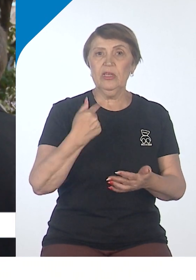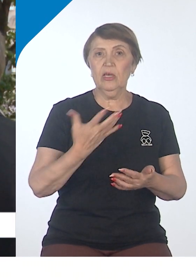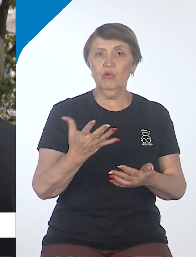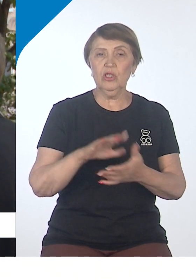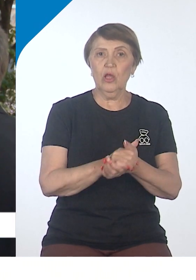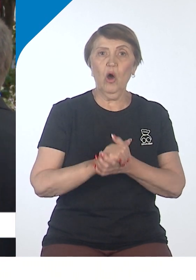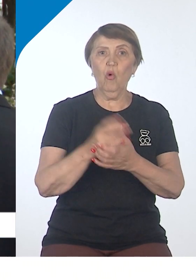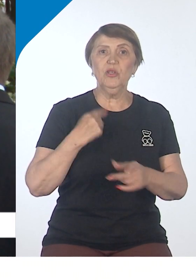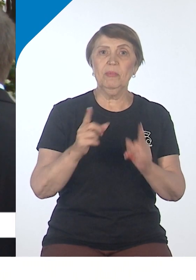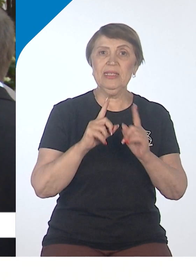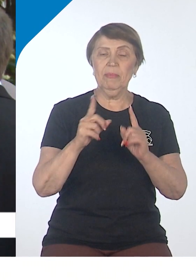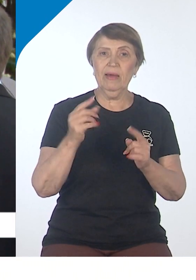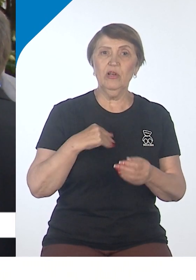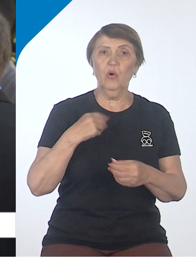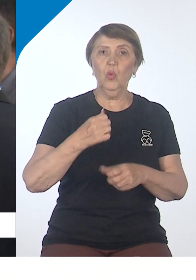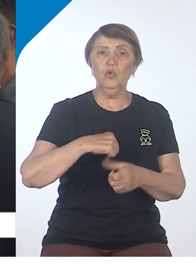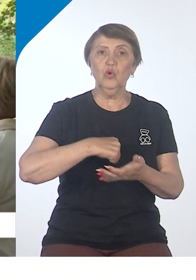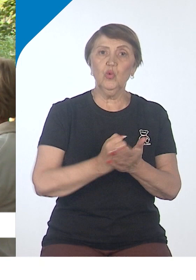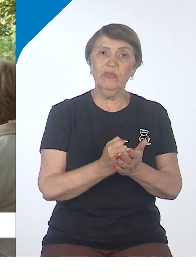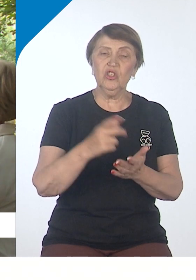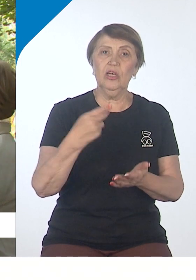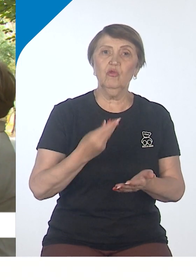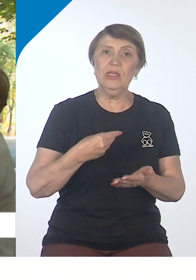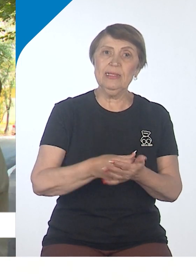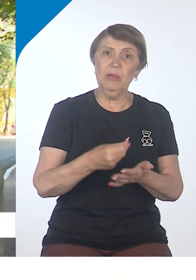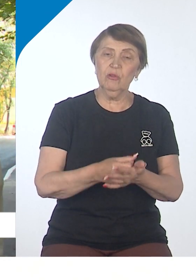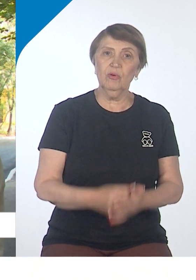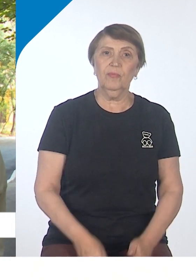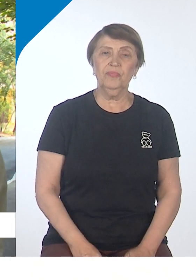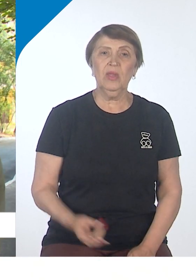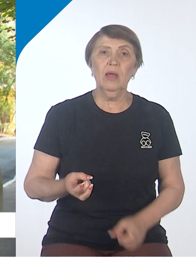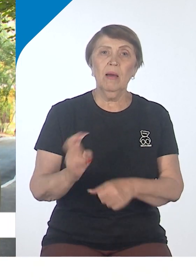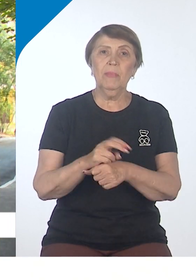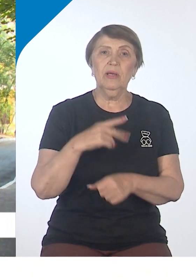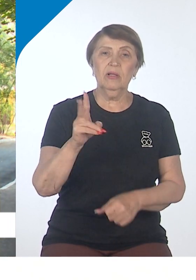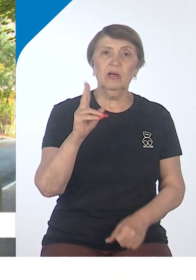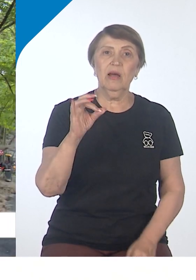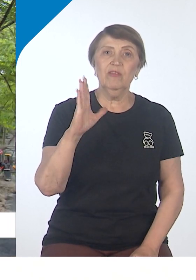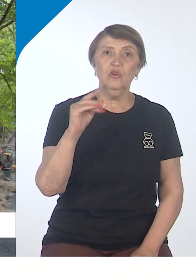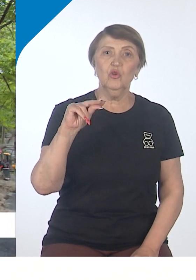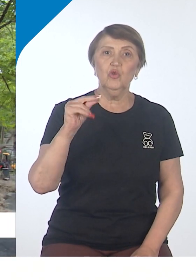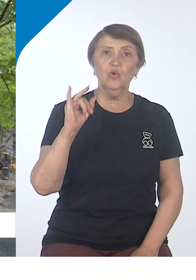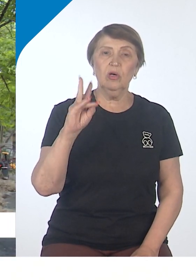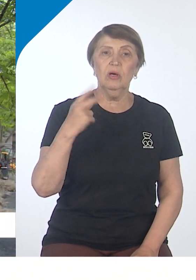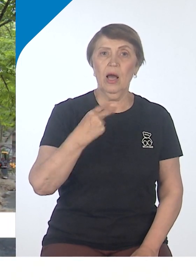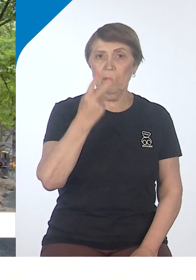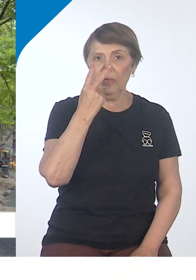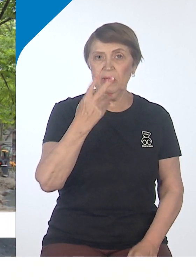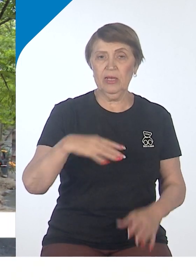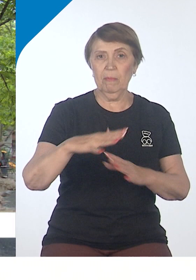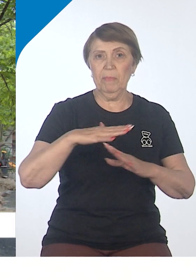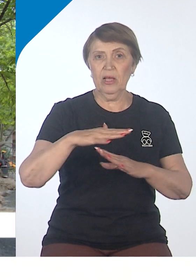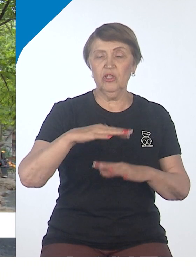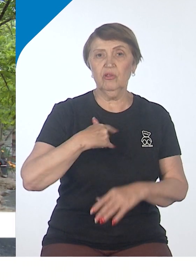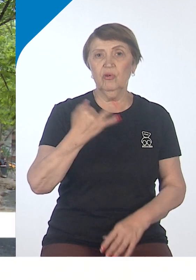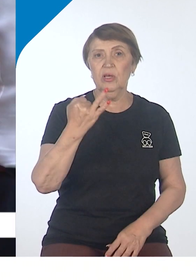утверждают смету и дизайн-проект. Оценить ход работ на Запарина приехал мэр Хабаровска Сергей Кравчук. Осмотрел площадку и пообщался с